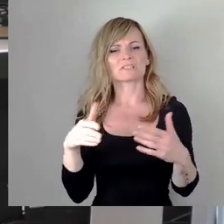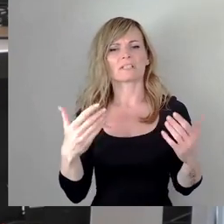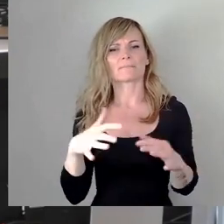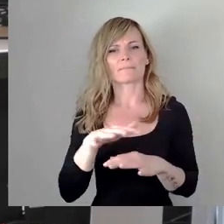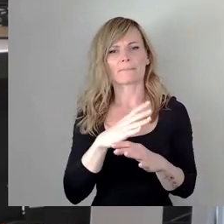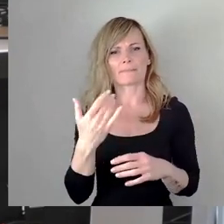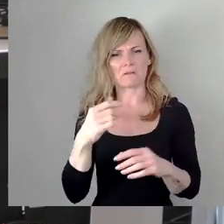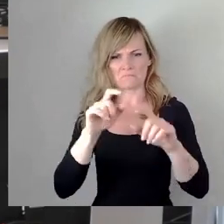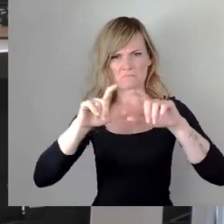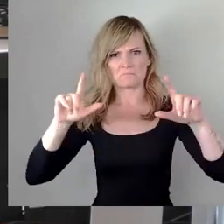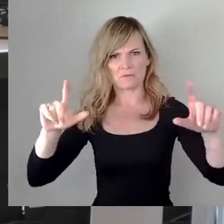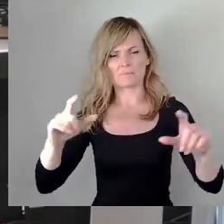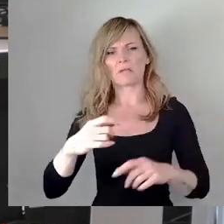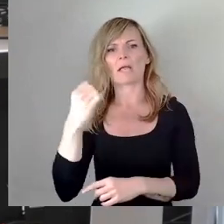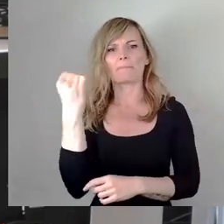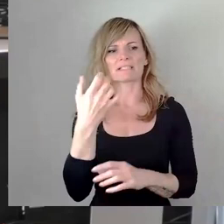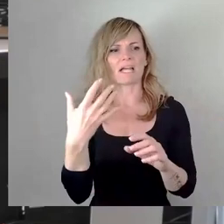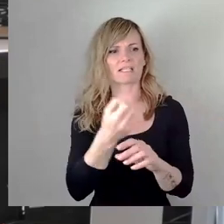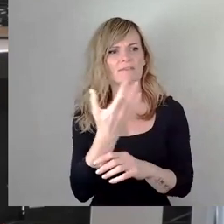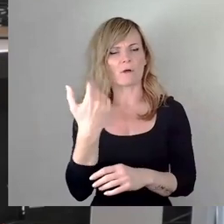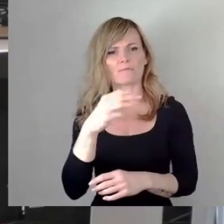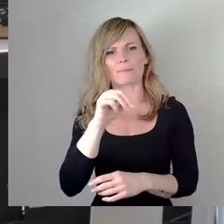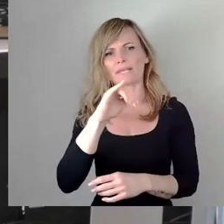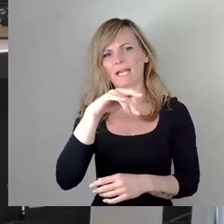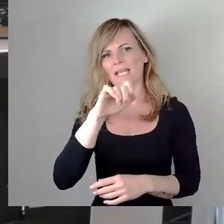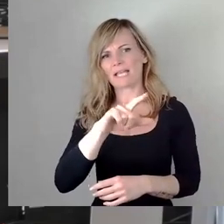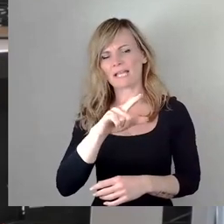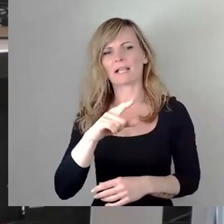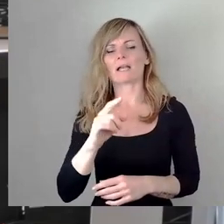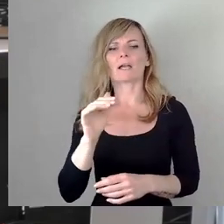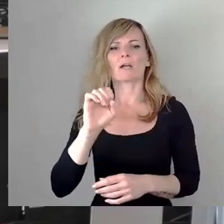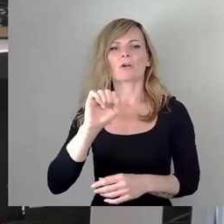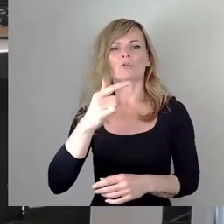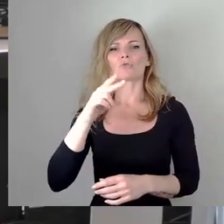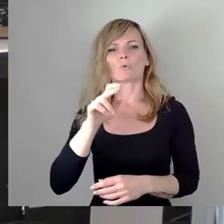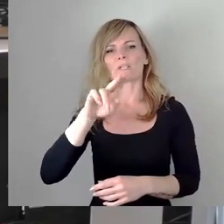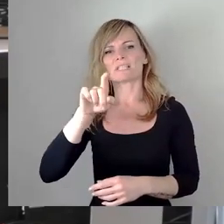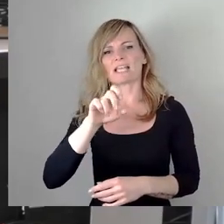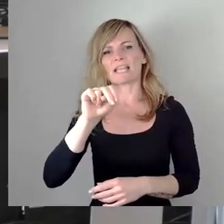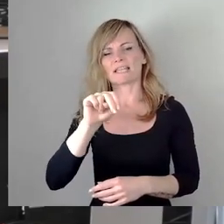Messerangriff auf Michael Stürzenberger. Ich meine, die meisten kennen ihn, vielleicht kannten ihn damals noch nicht, jetzt kennen Sie ihn, wissen wer das ist.